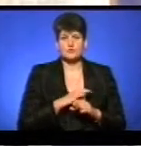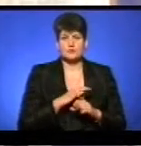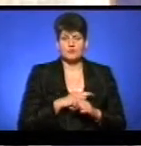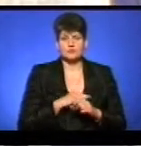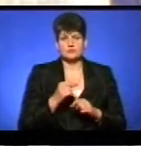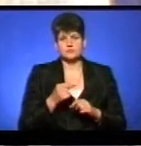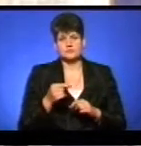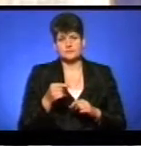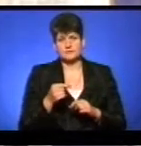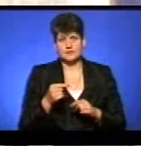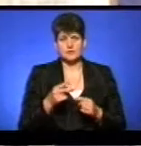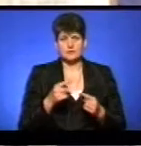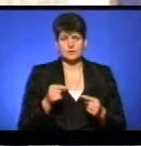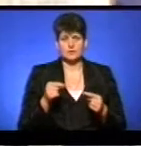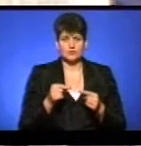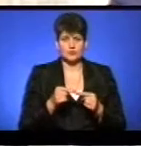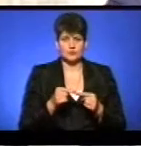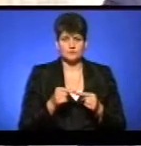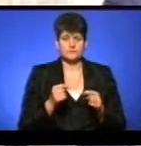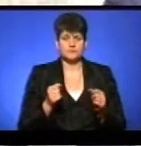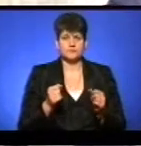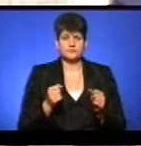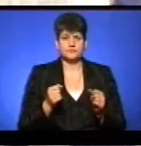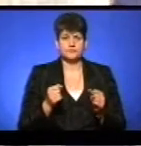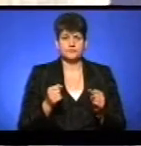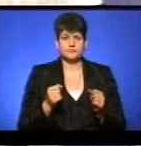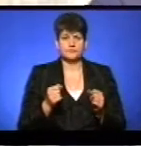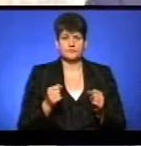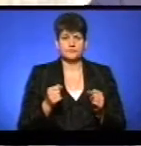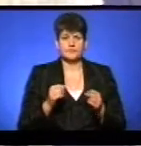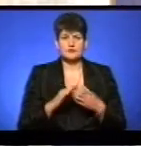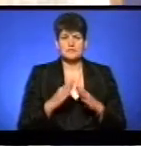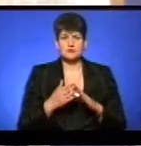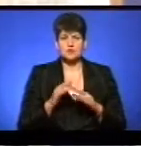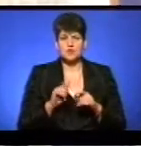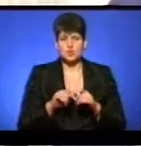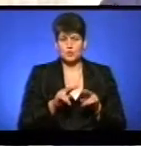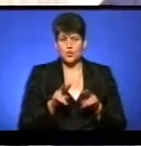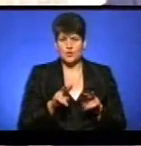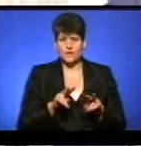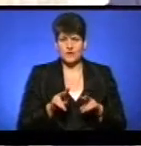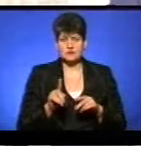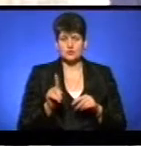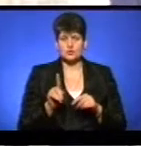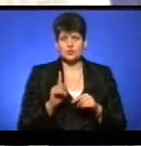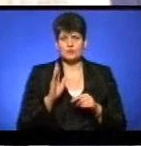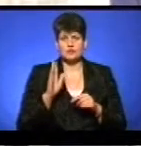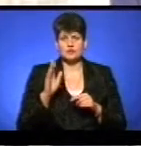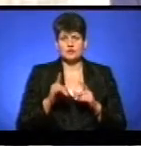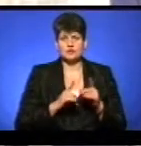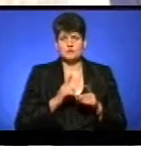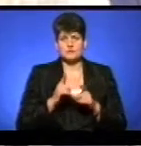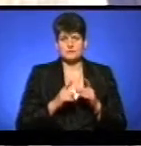розходах, і відповідно абсолютно ситуацію контролювати щодо в подальшому змін